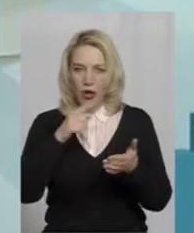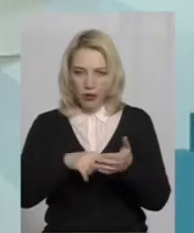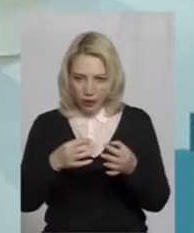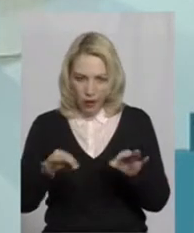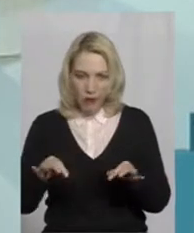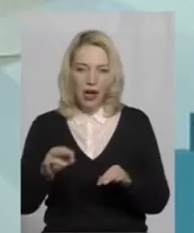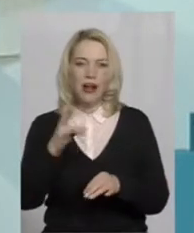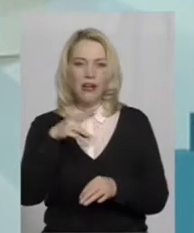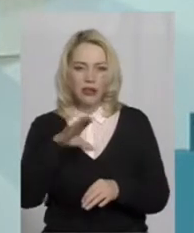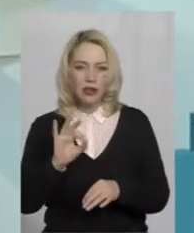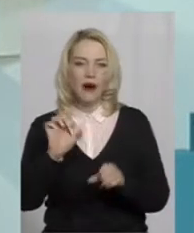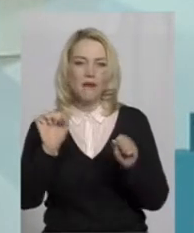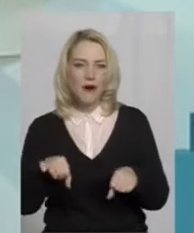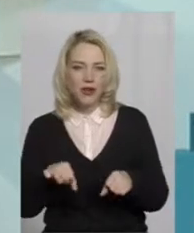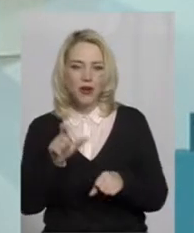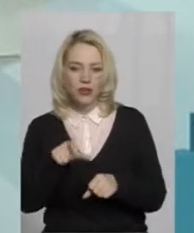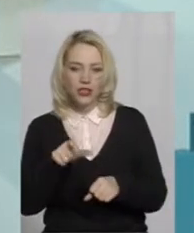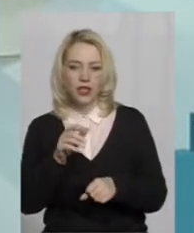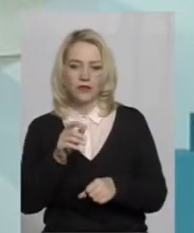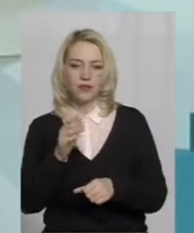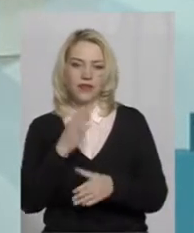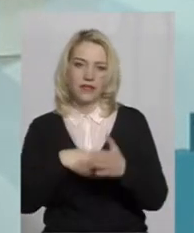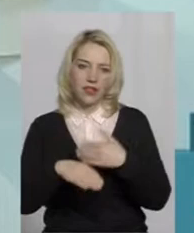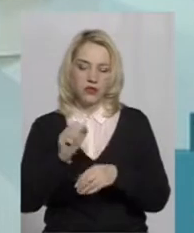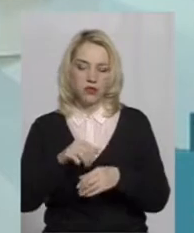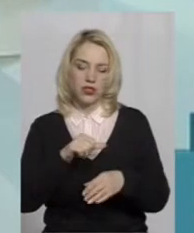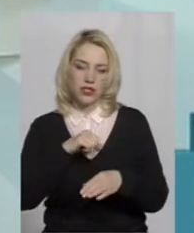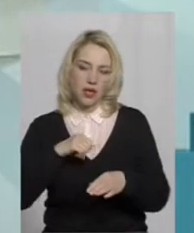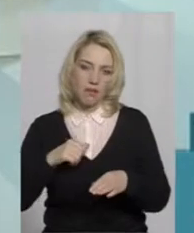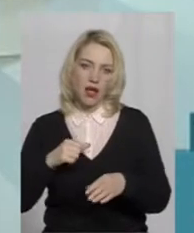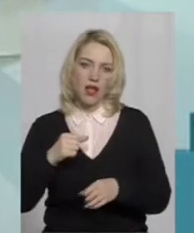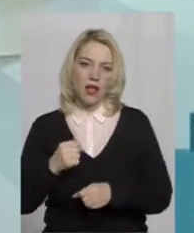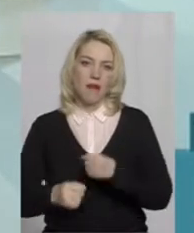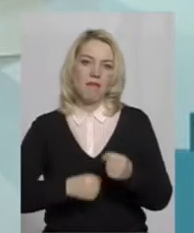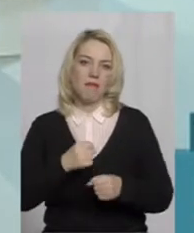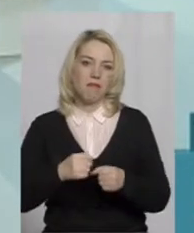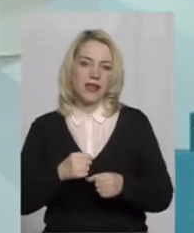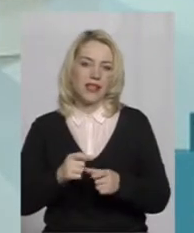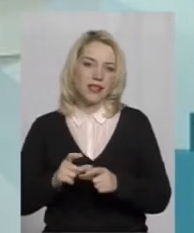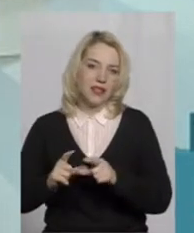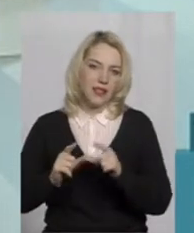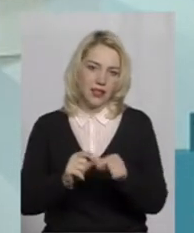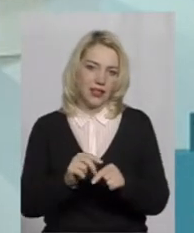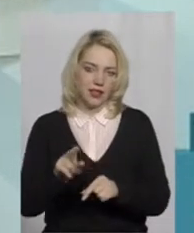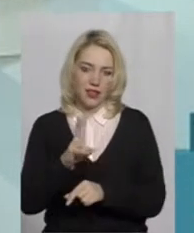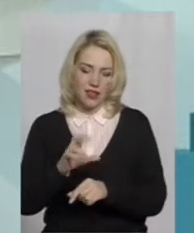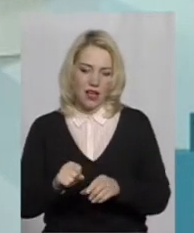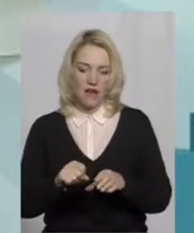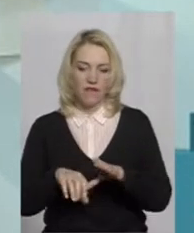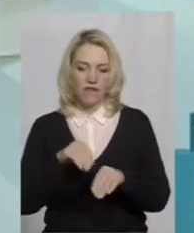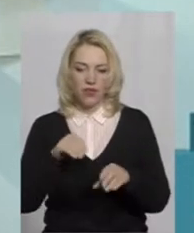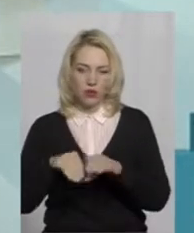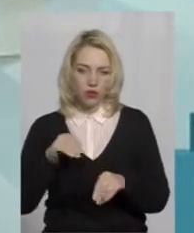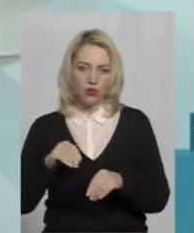людина з індолітністю може сама вбрати, чи приїхати на цю виборчу дільниці, бо там немає перешкоди для пересування, або